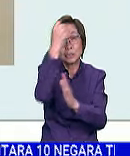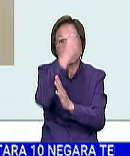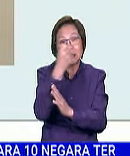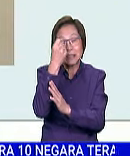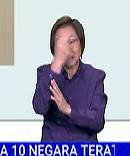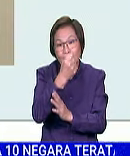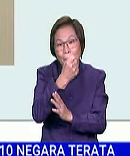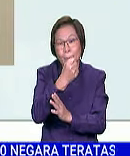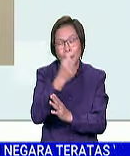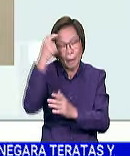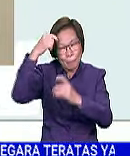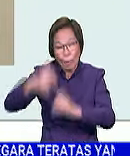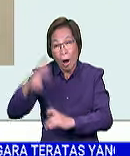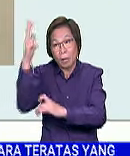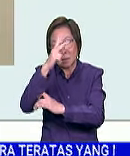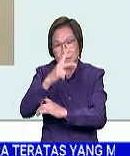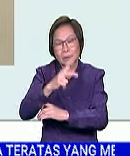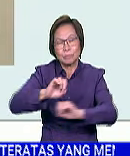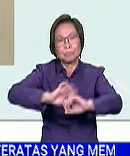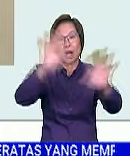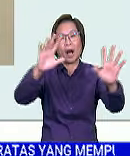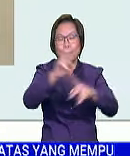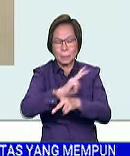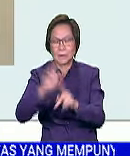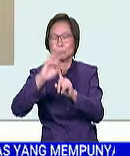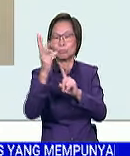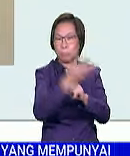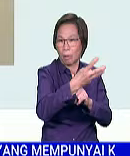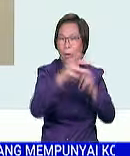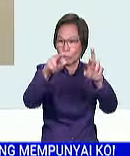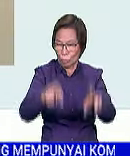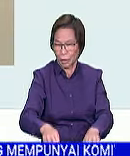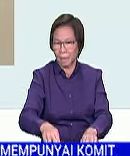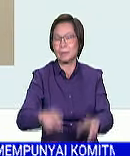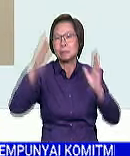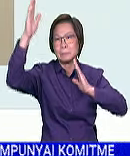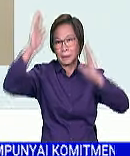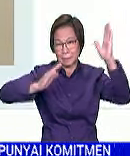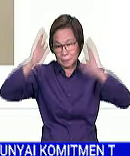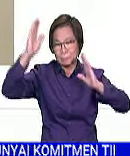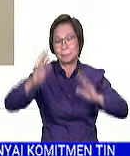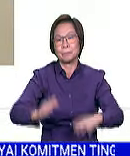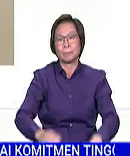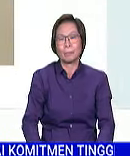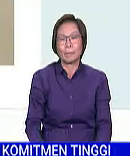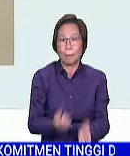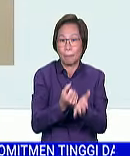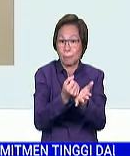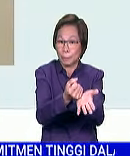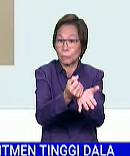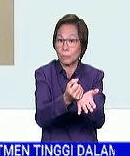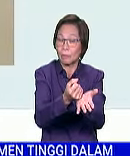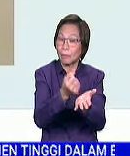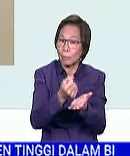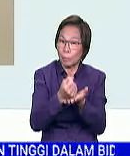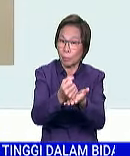jelas terhadap perpentingnya menjaga kebajikan rakyat di negara ini dan bantuan seperti